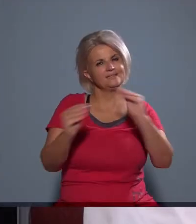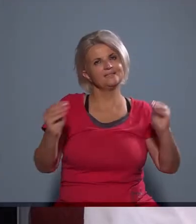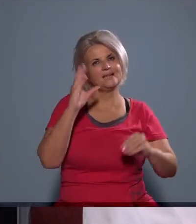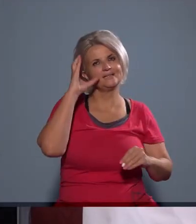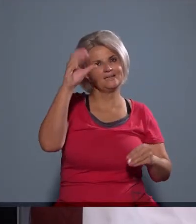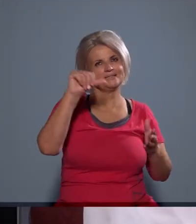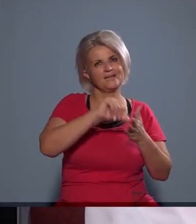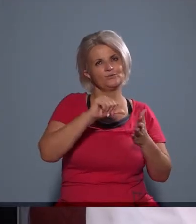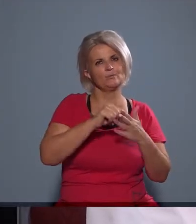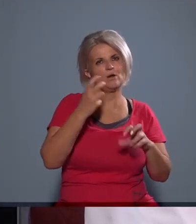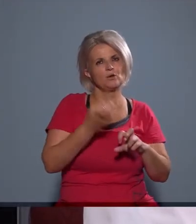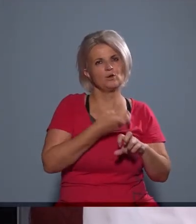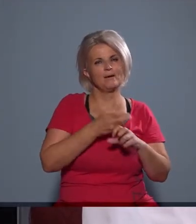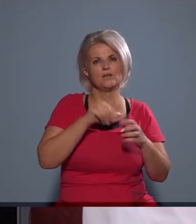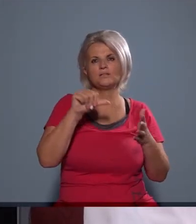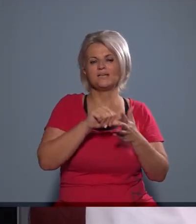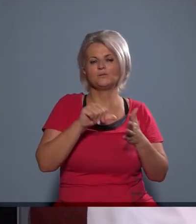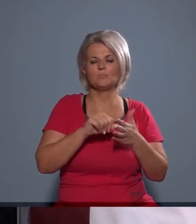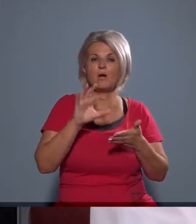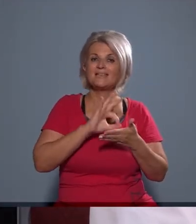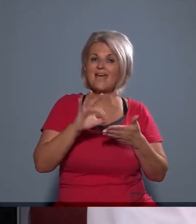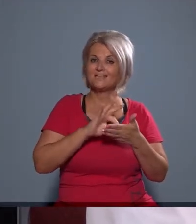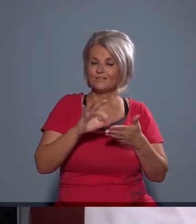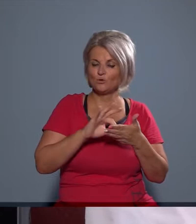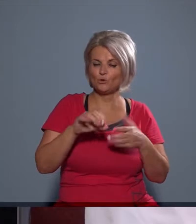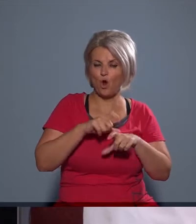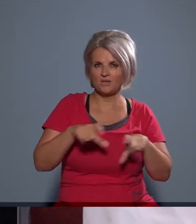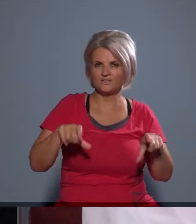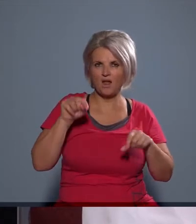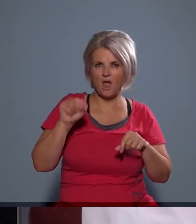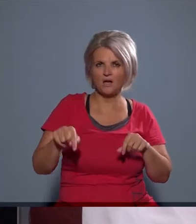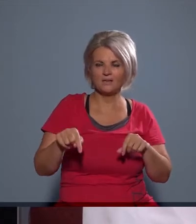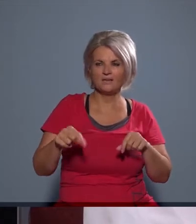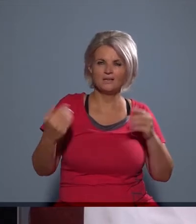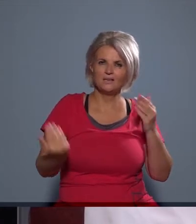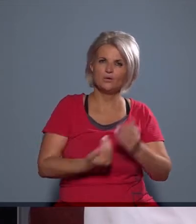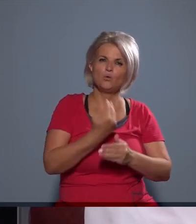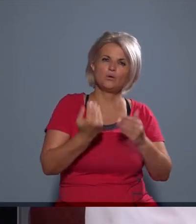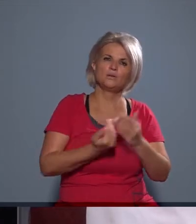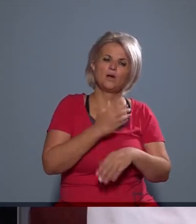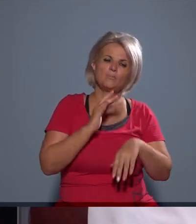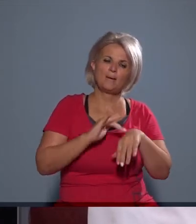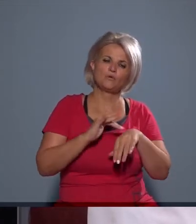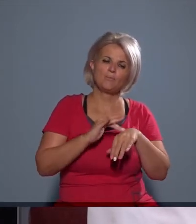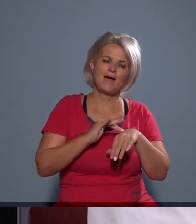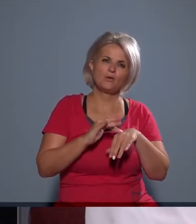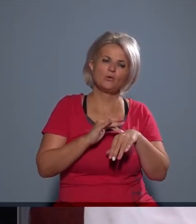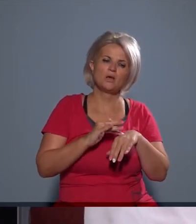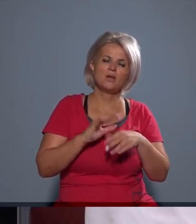Tisztelt nézők, Centrumban Kőbánya és a Centrumban a jegyzőasztala. Ismét megpróbálunk